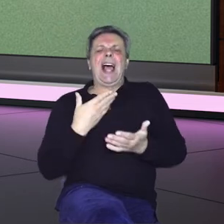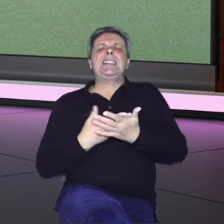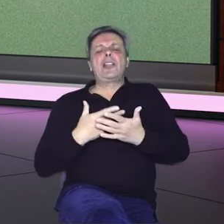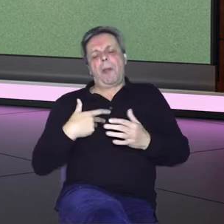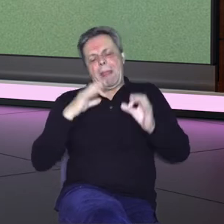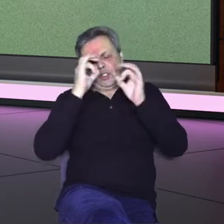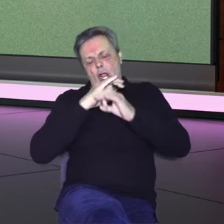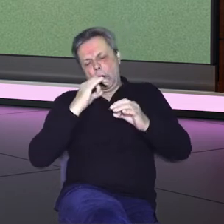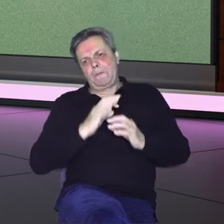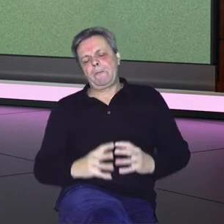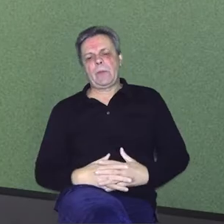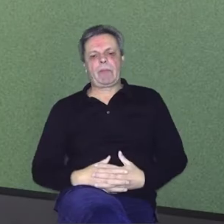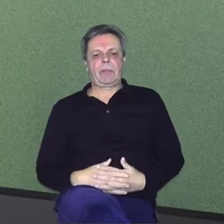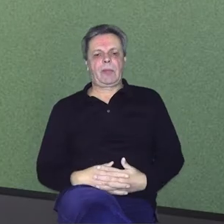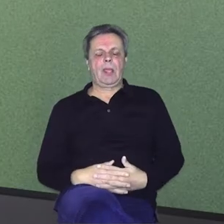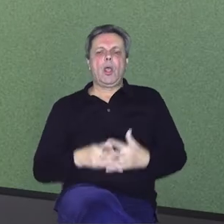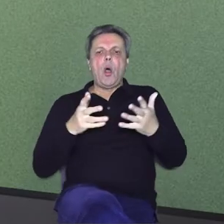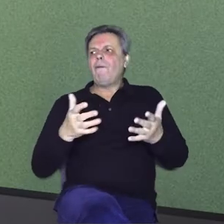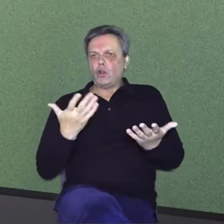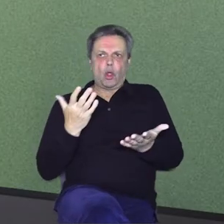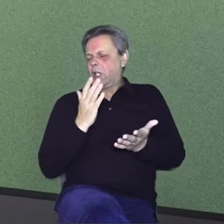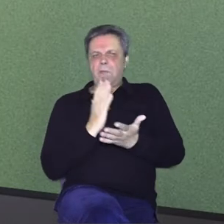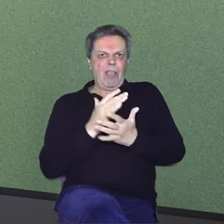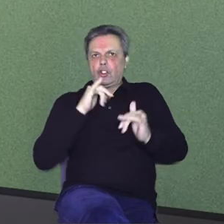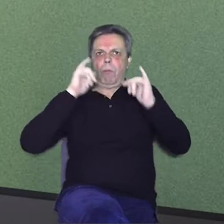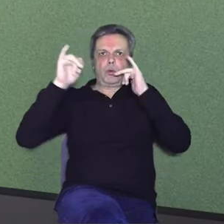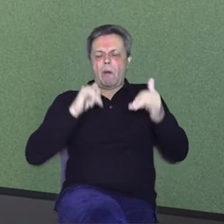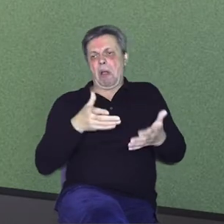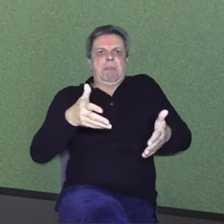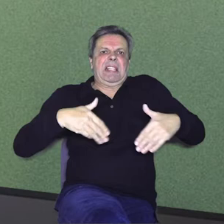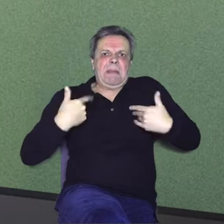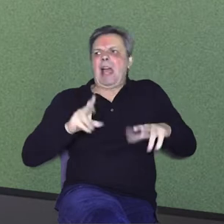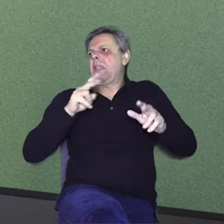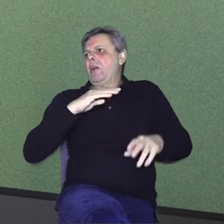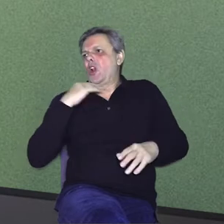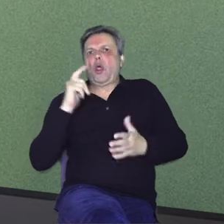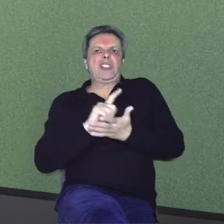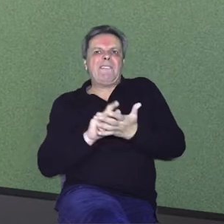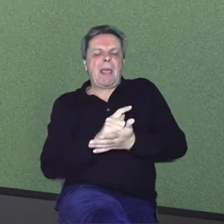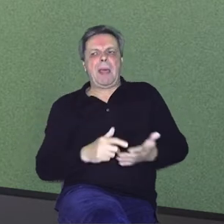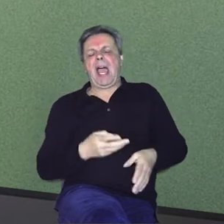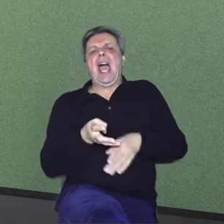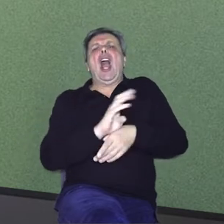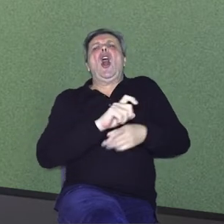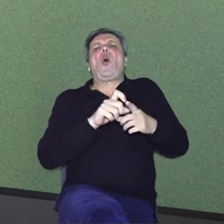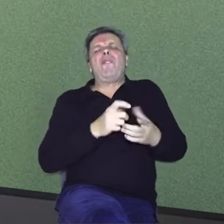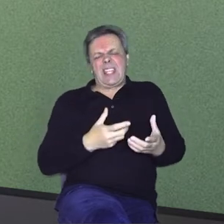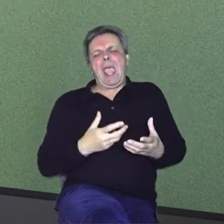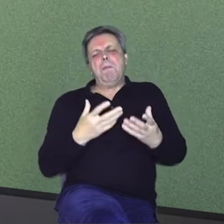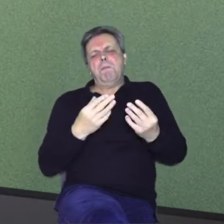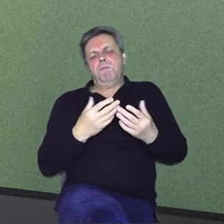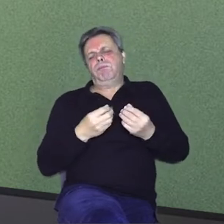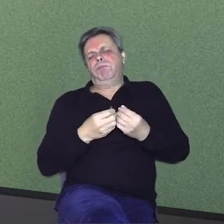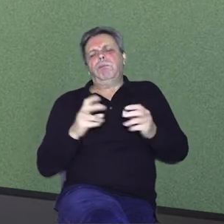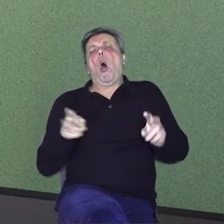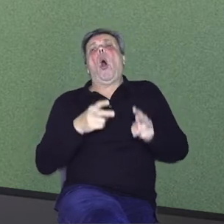mi je jako žao. Ovo što se je propotovao, budući da si mlad ima što puno vremena, korona je naravno svima uništila,